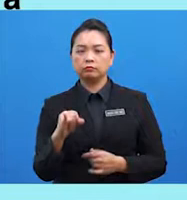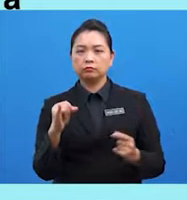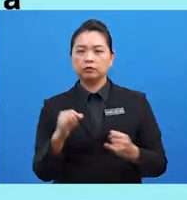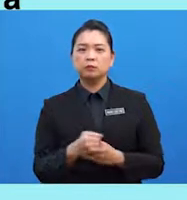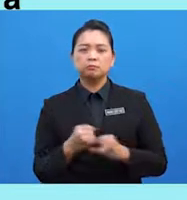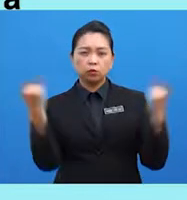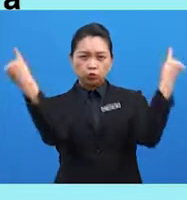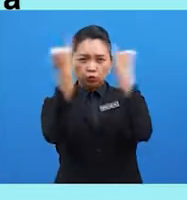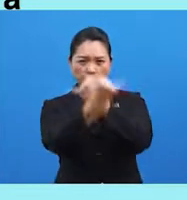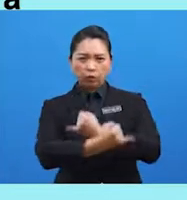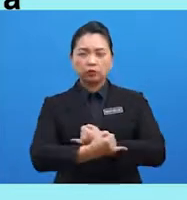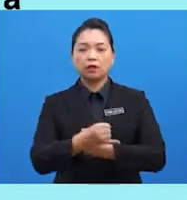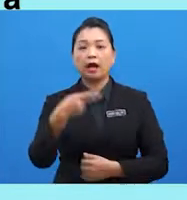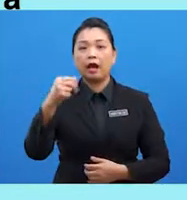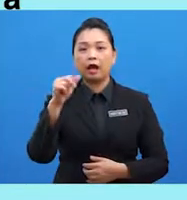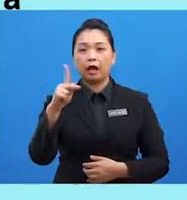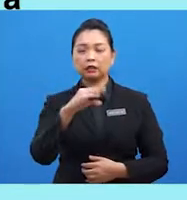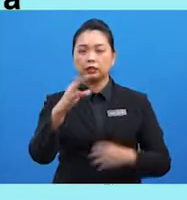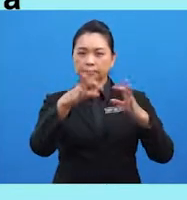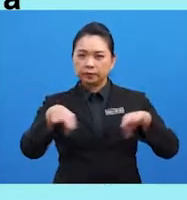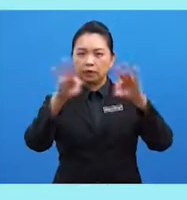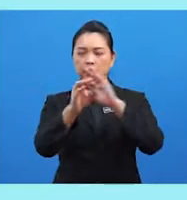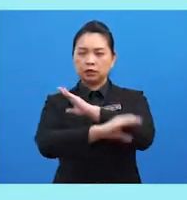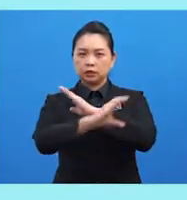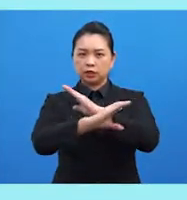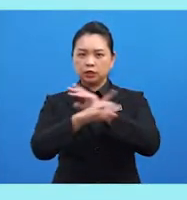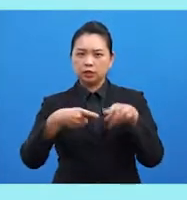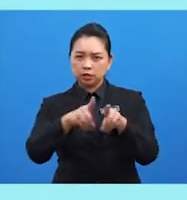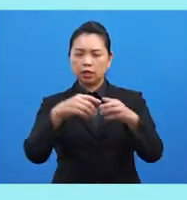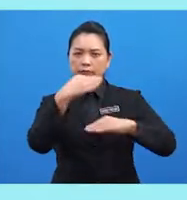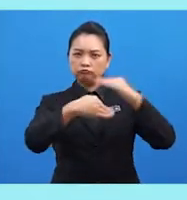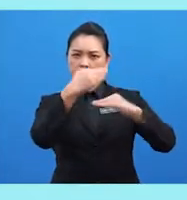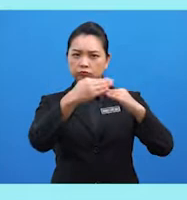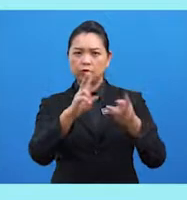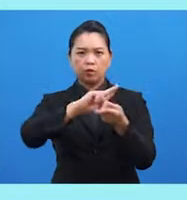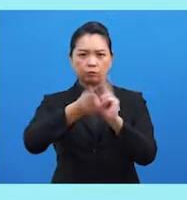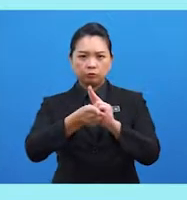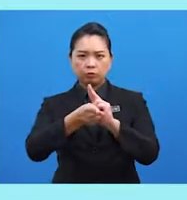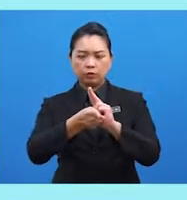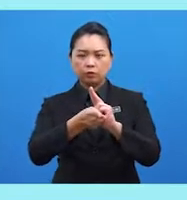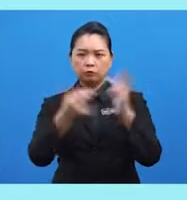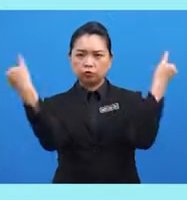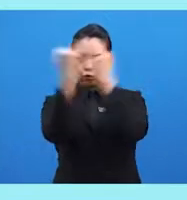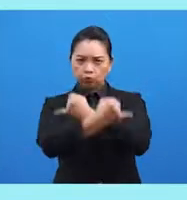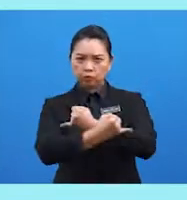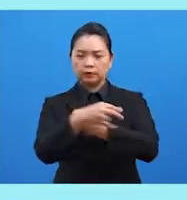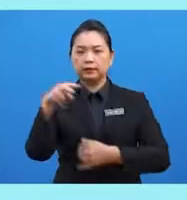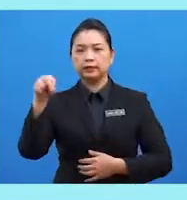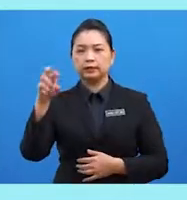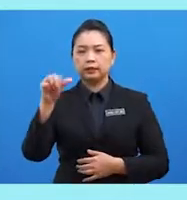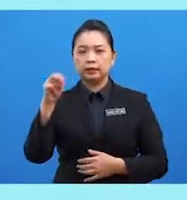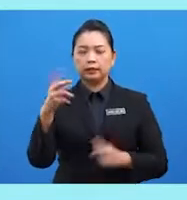kepentingan negara-negara sedang membangun. Mengubah haluan perjuangan NAM daripada hal-hal